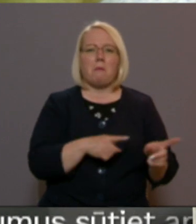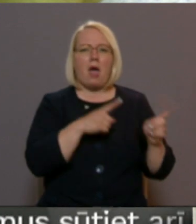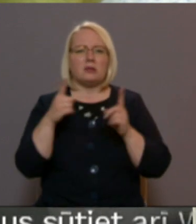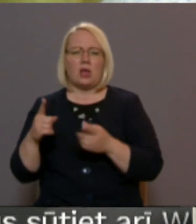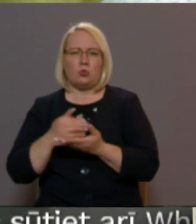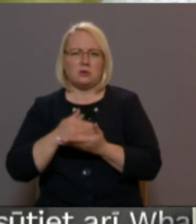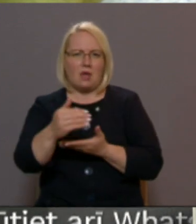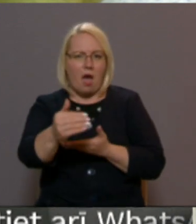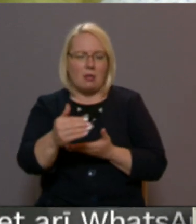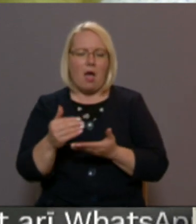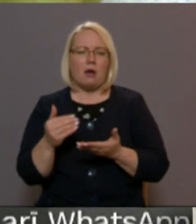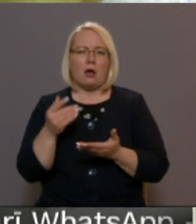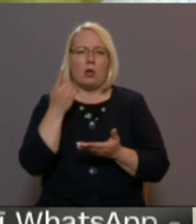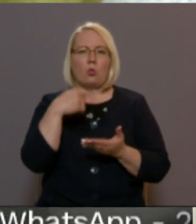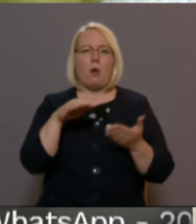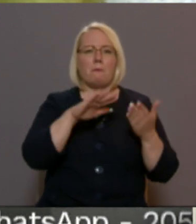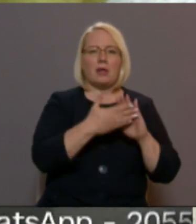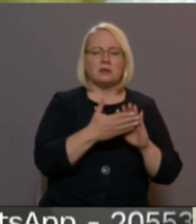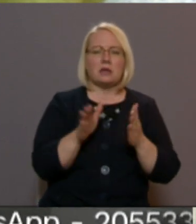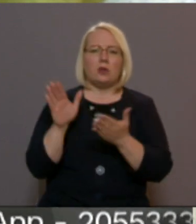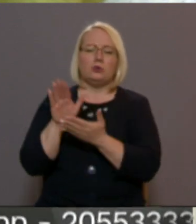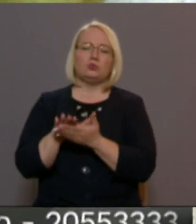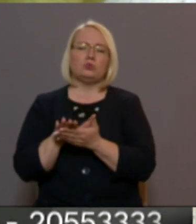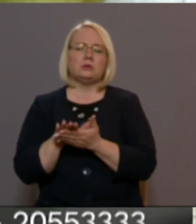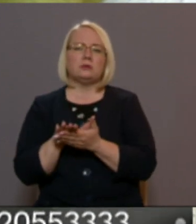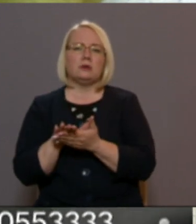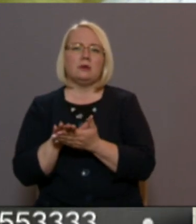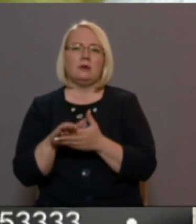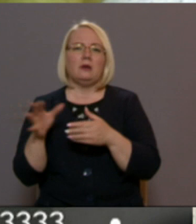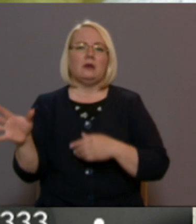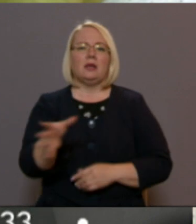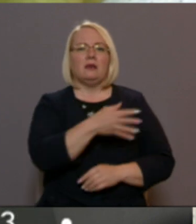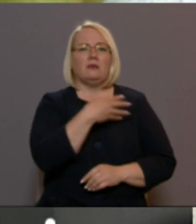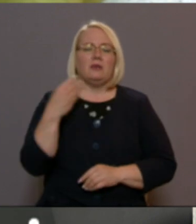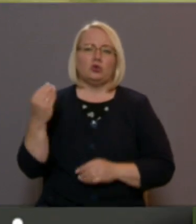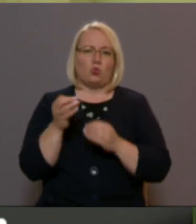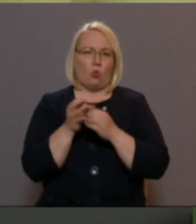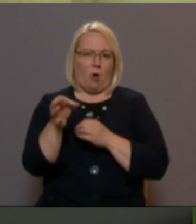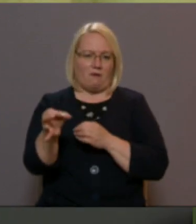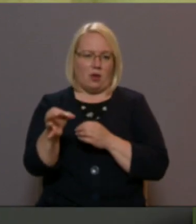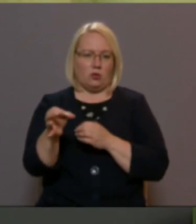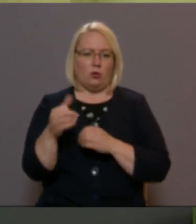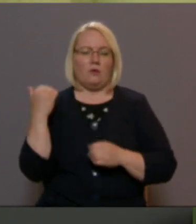respektīvi no pilsētas uz visu novadu.